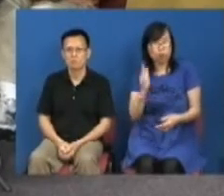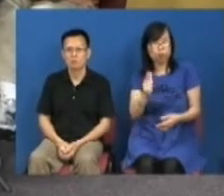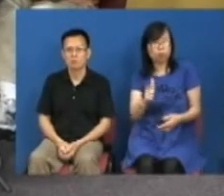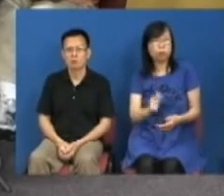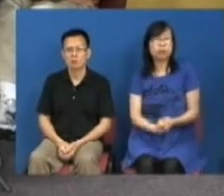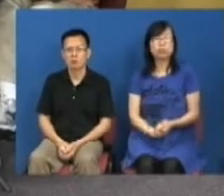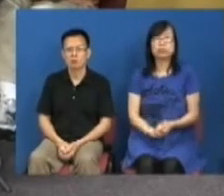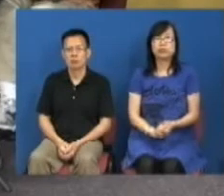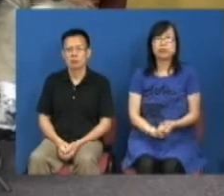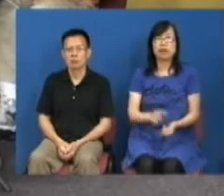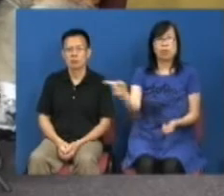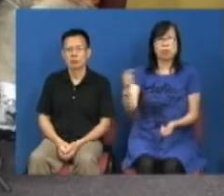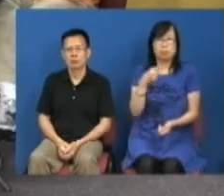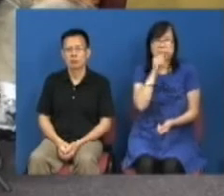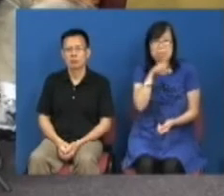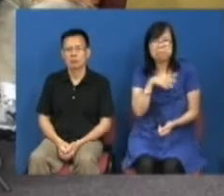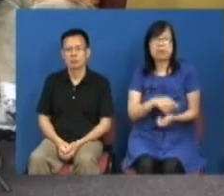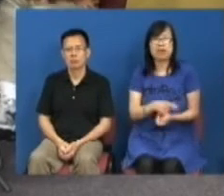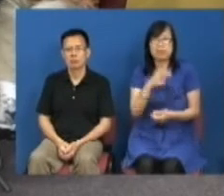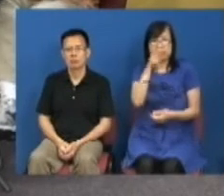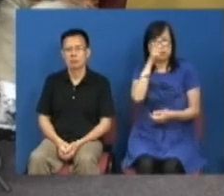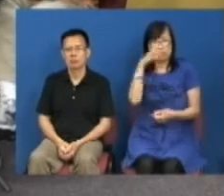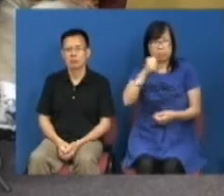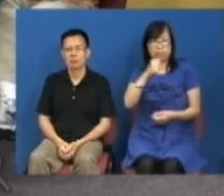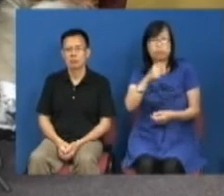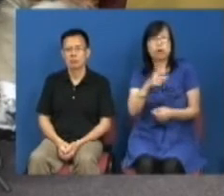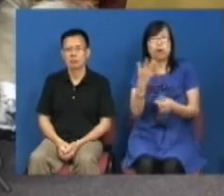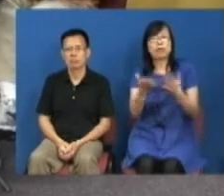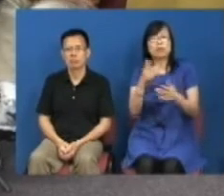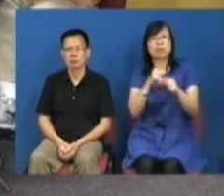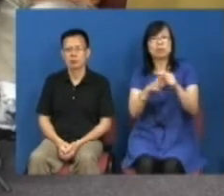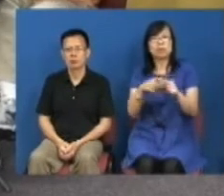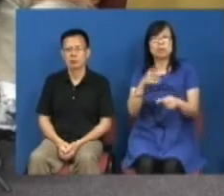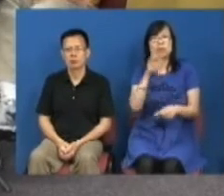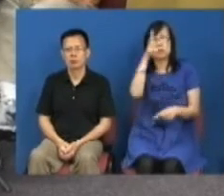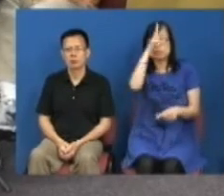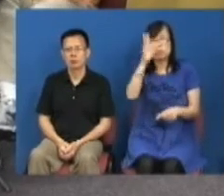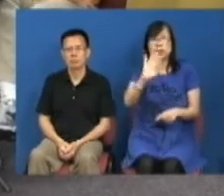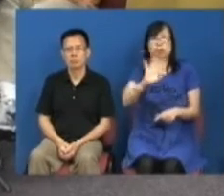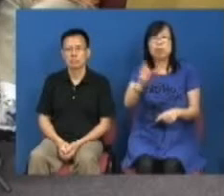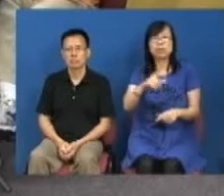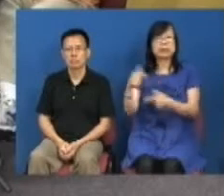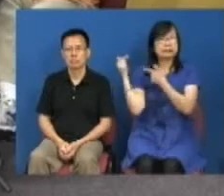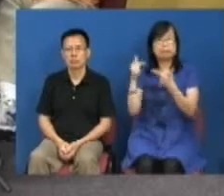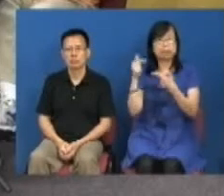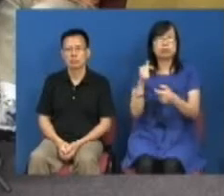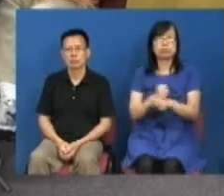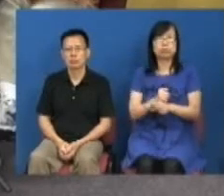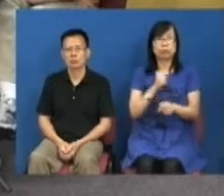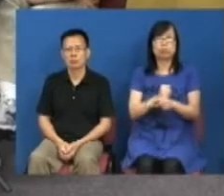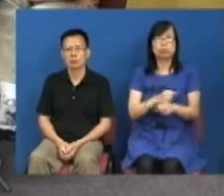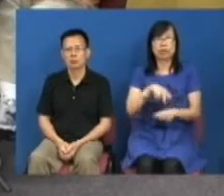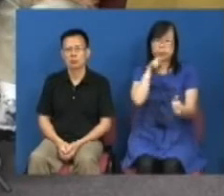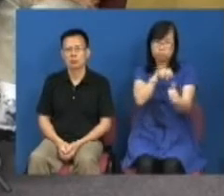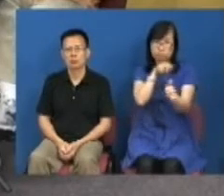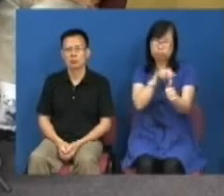来说是中规特区政府也好中央政府也好知道董建华政府不能够再实行一个有效的